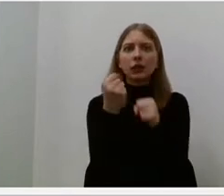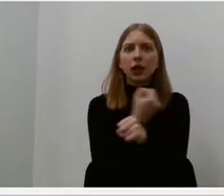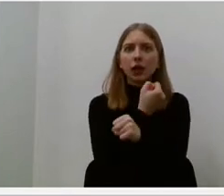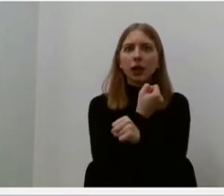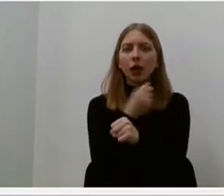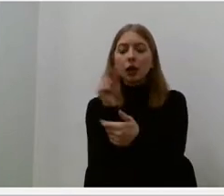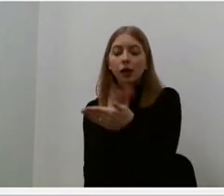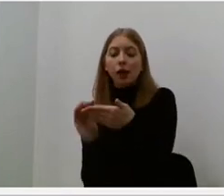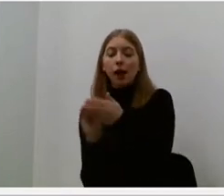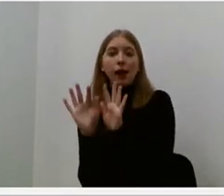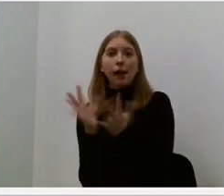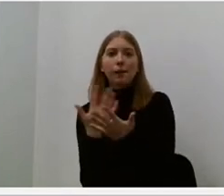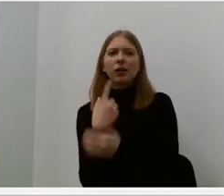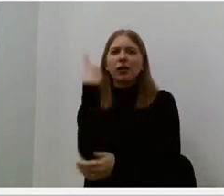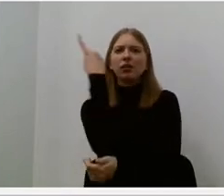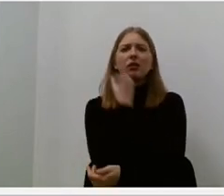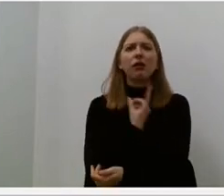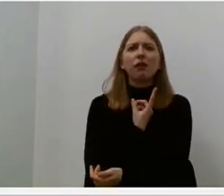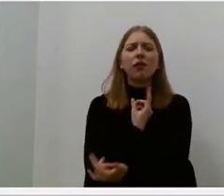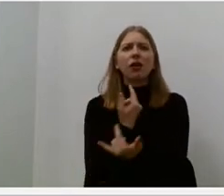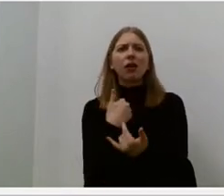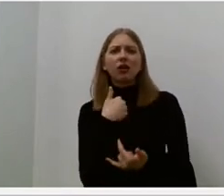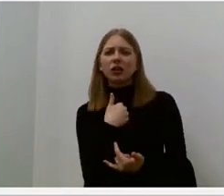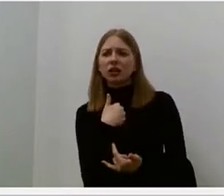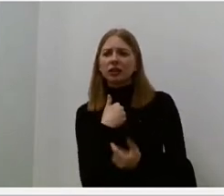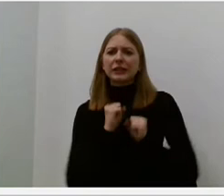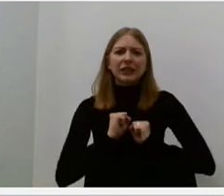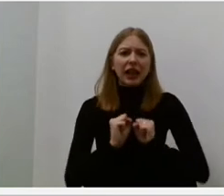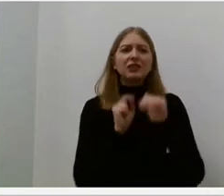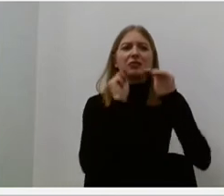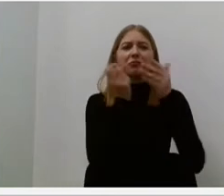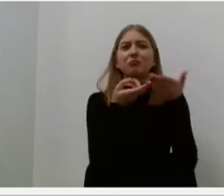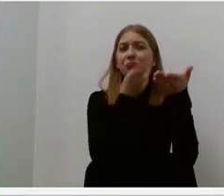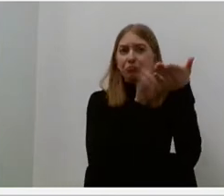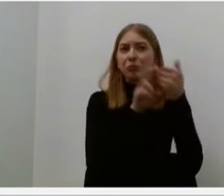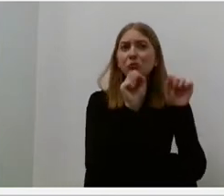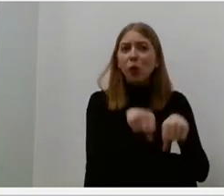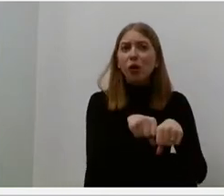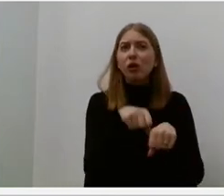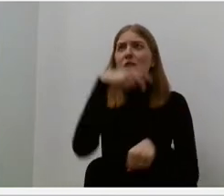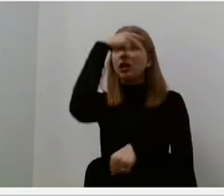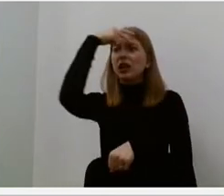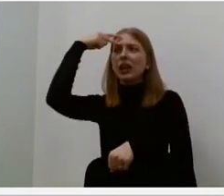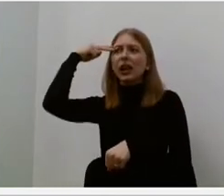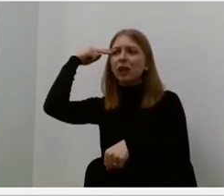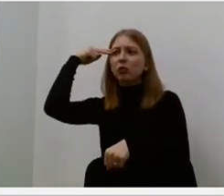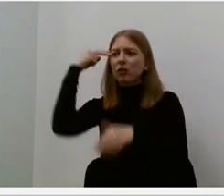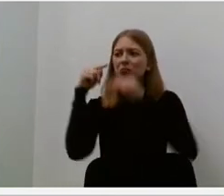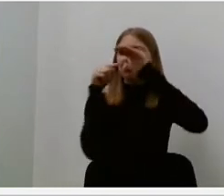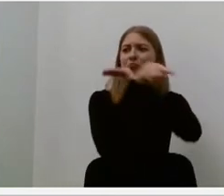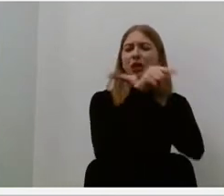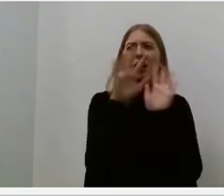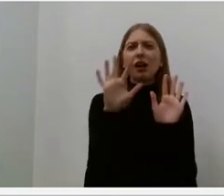Viešpatė, kaipgi čia pasiryšti. Argi manoma skirti su Lietuva, su mama, palikus brangiausią